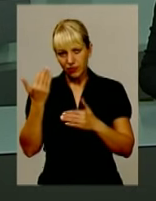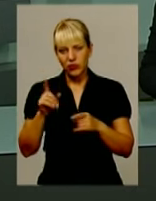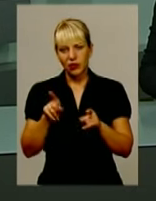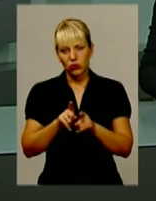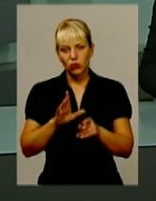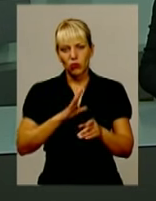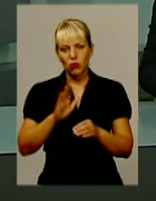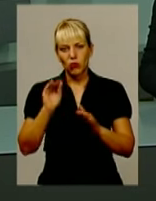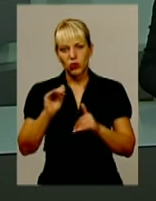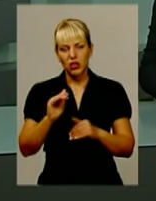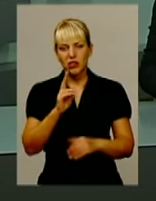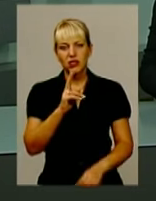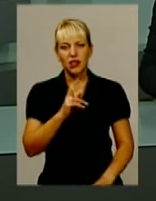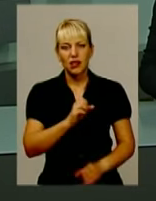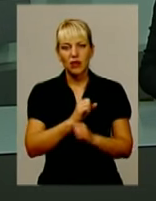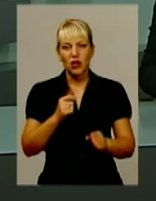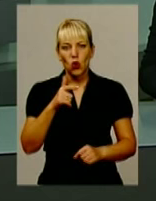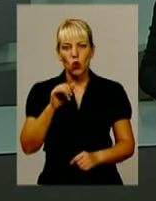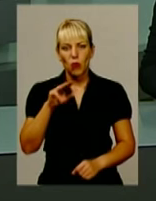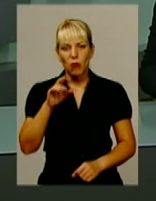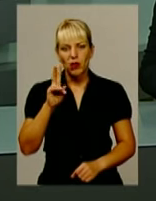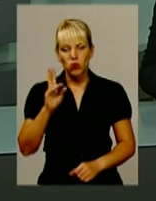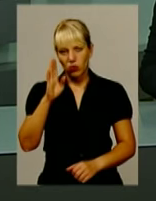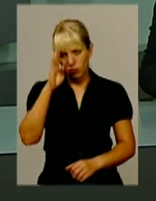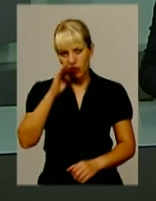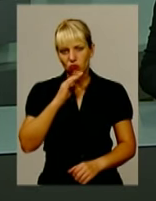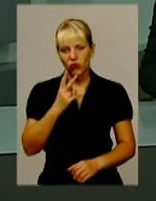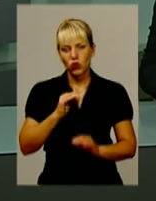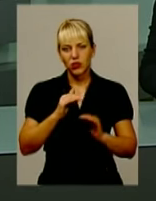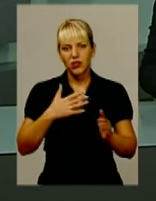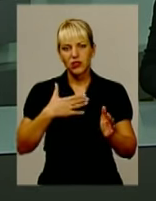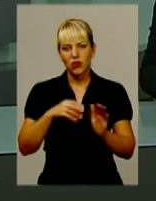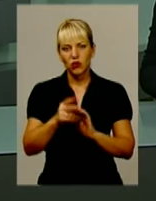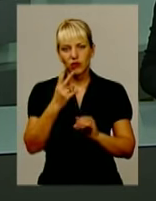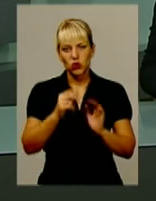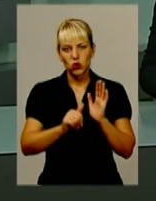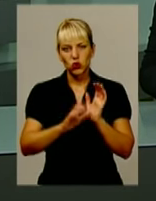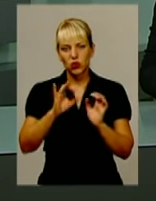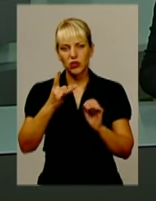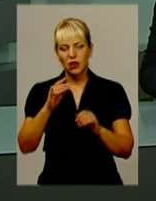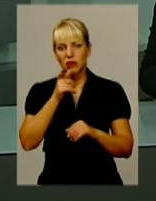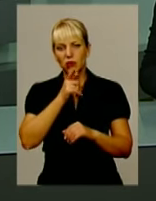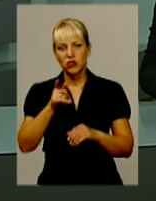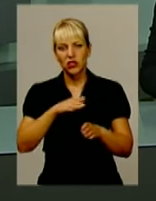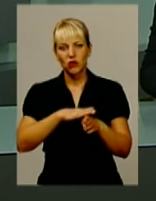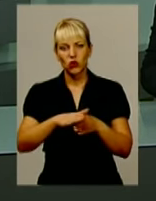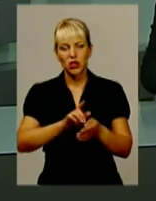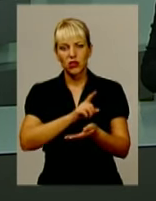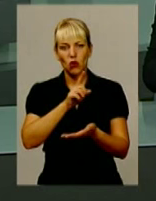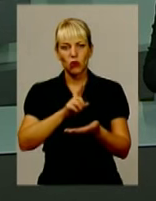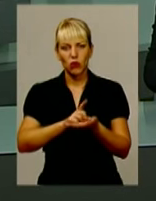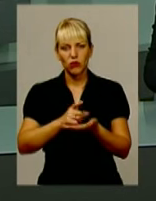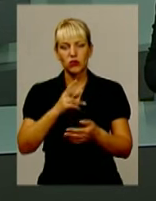Славутського району. Олександр Гуменюк, батько двох дітей, загину 26 серпня під час виконання військового обов'язку на Донеччині.